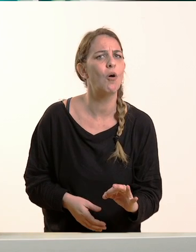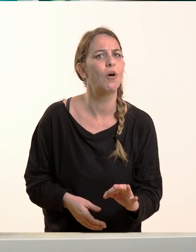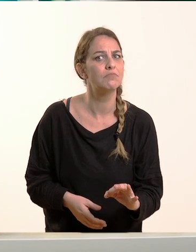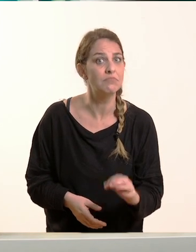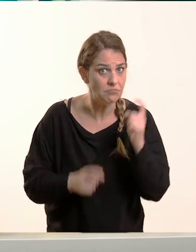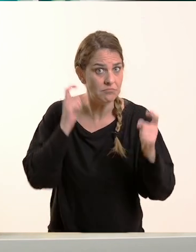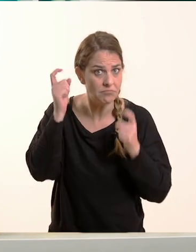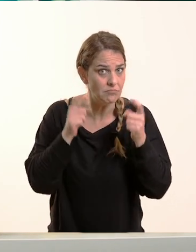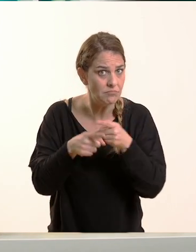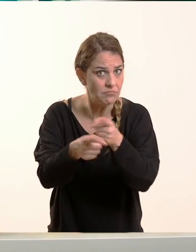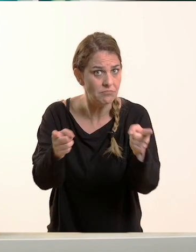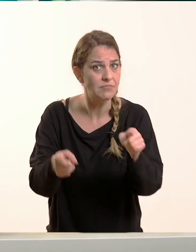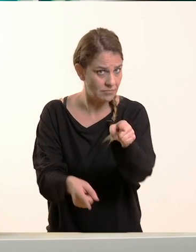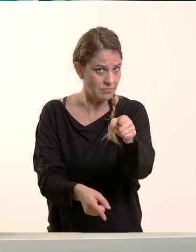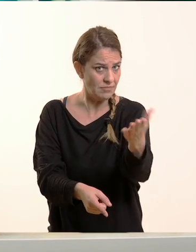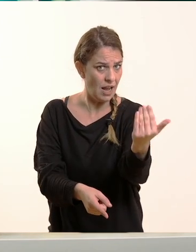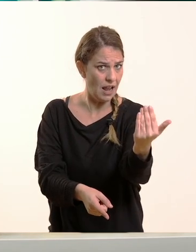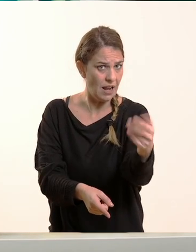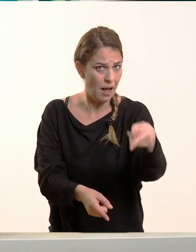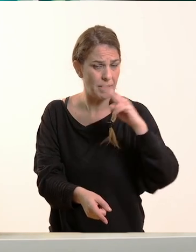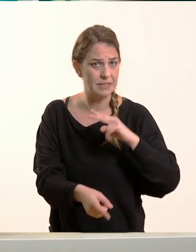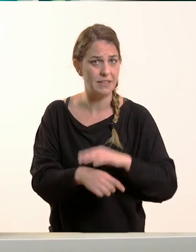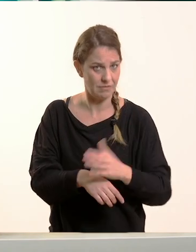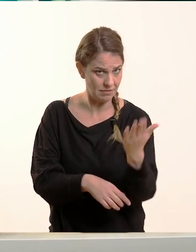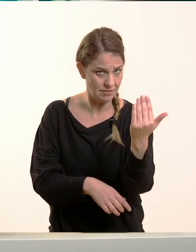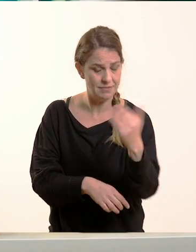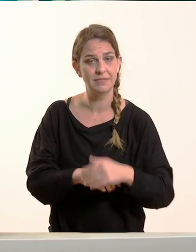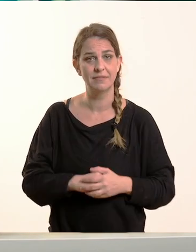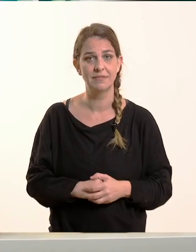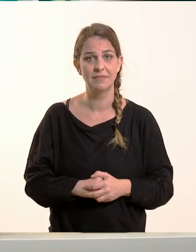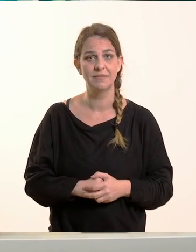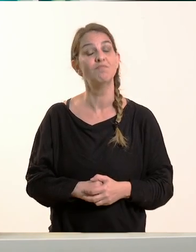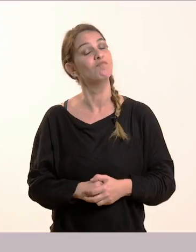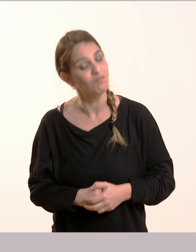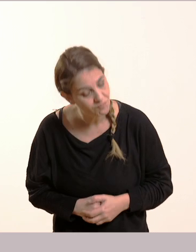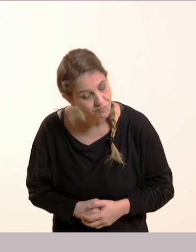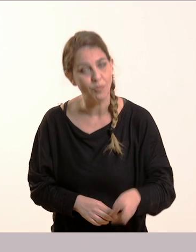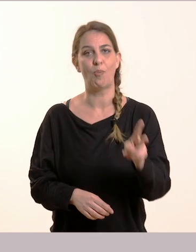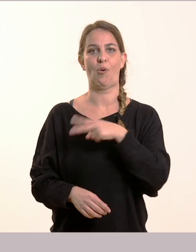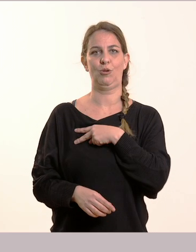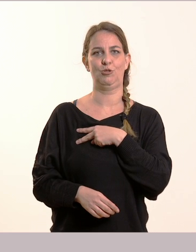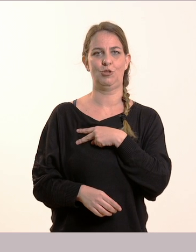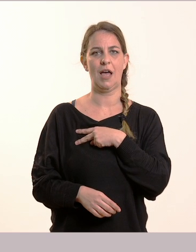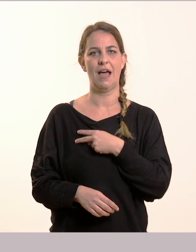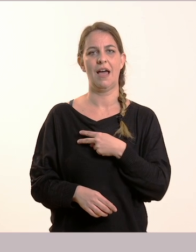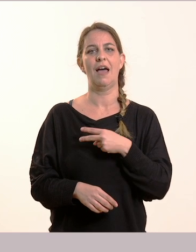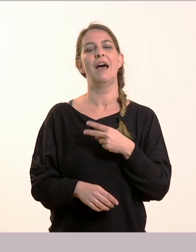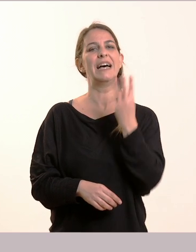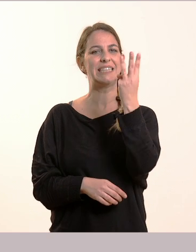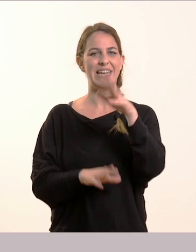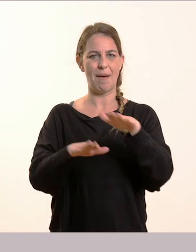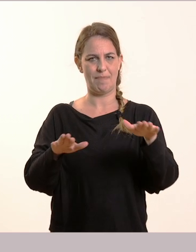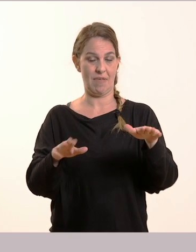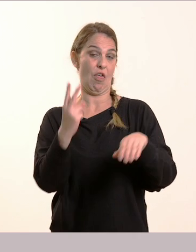Ναι, εσύ εκεί, Θανασάκη στη γωνία, για να σε ακούω. Πολύ σωστά! Τα παιδιά, η Ελπίδα και ο Άγγελος,